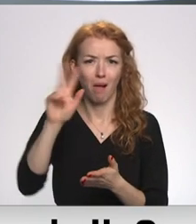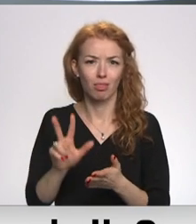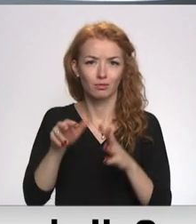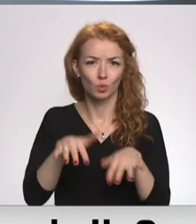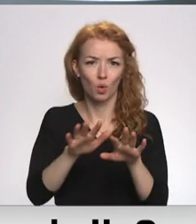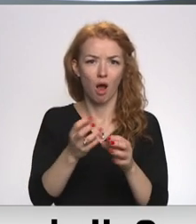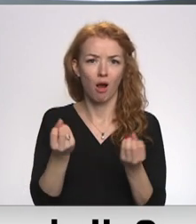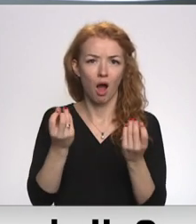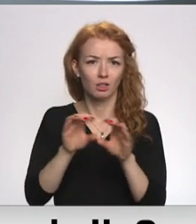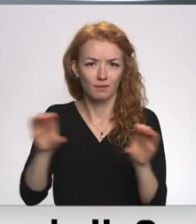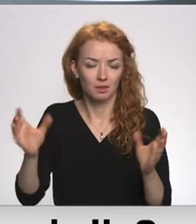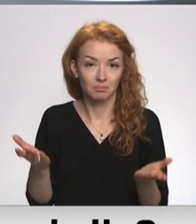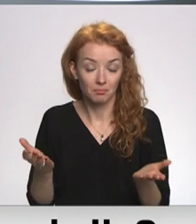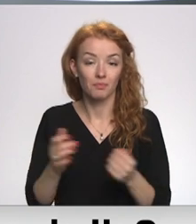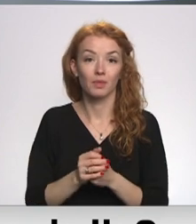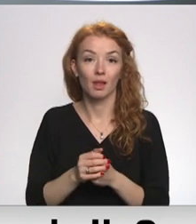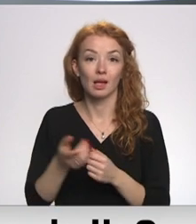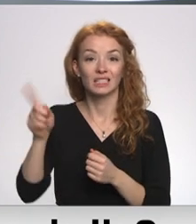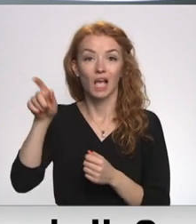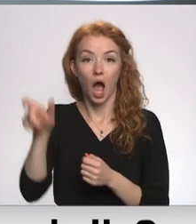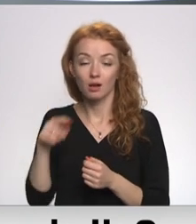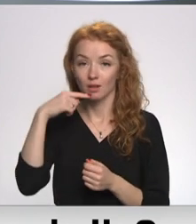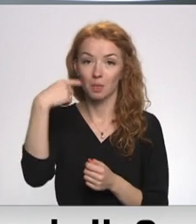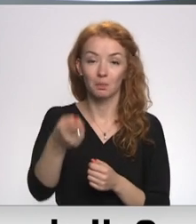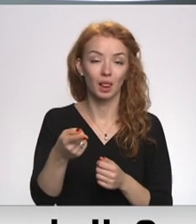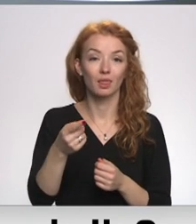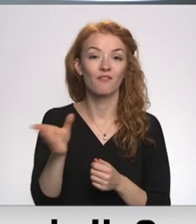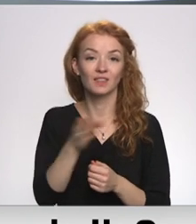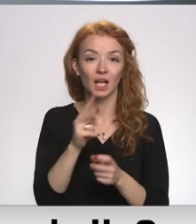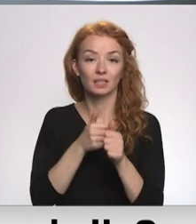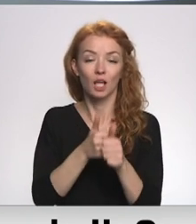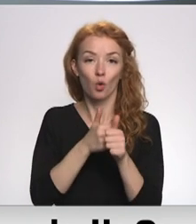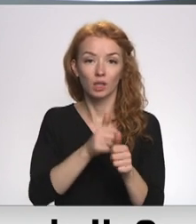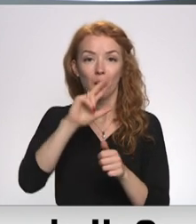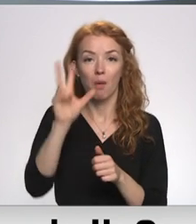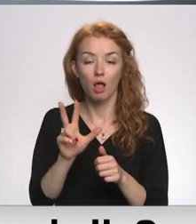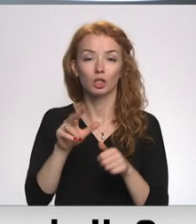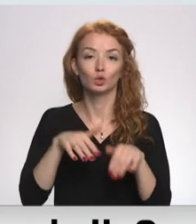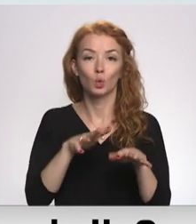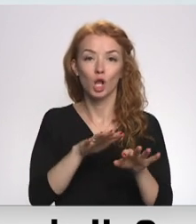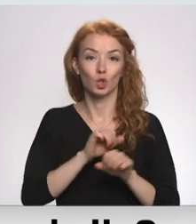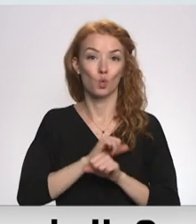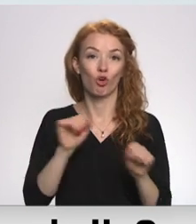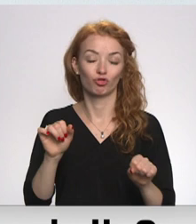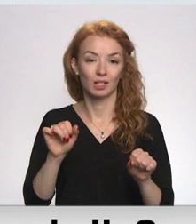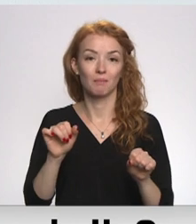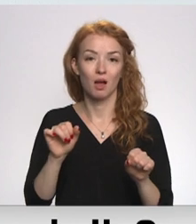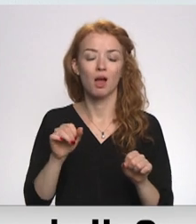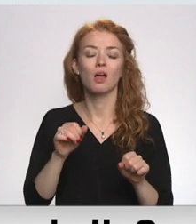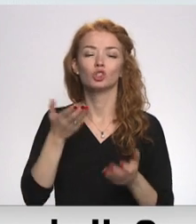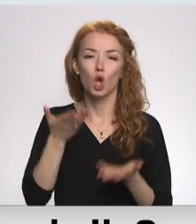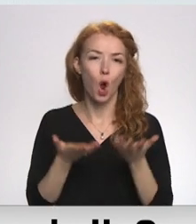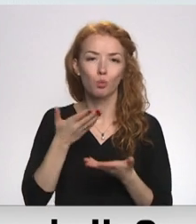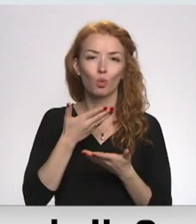Principā, es domāju, jebkuram, kurš ir sekojies līdz Baltijas jūras drošībai, kam kādas spējas. Šaubu nav,